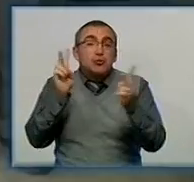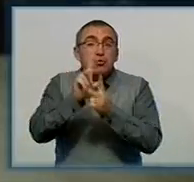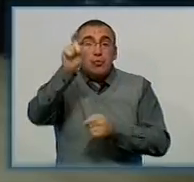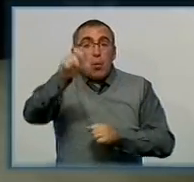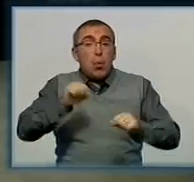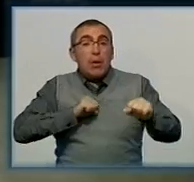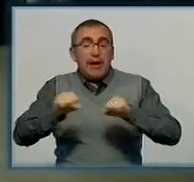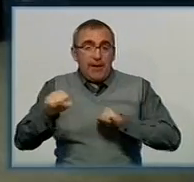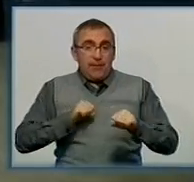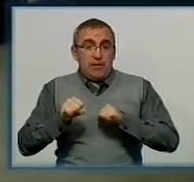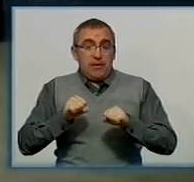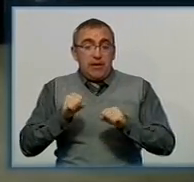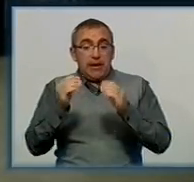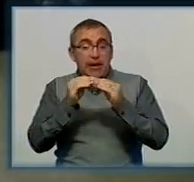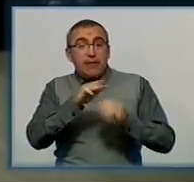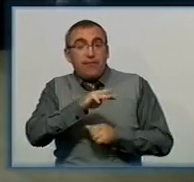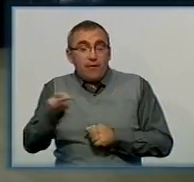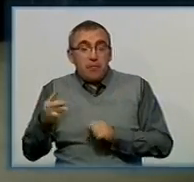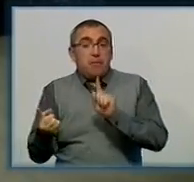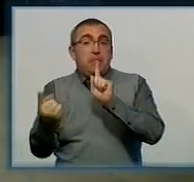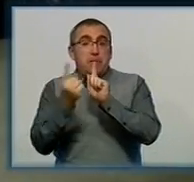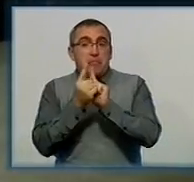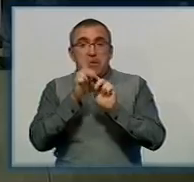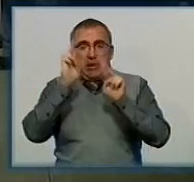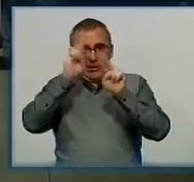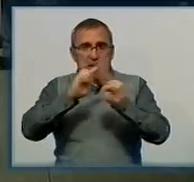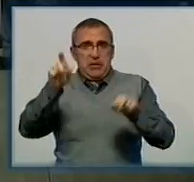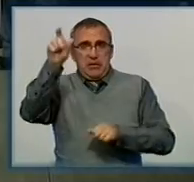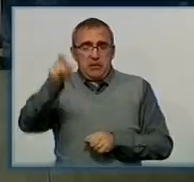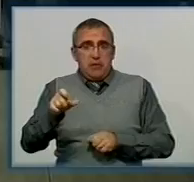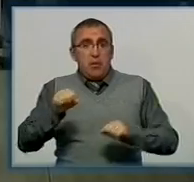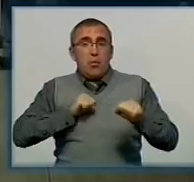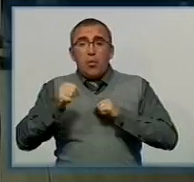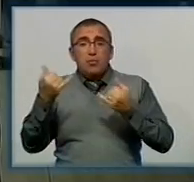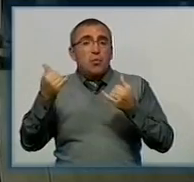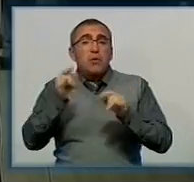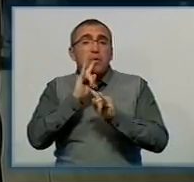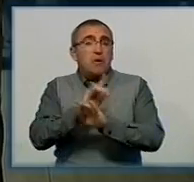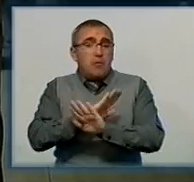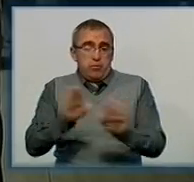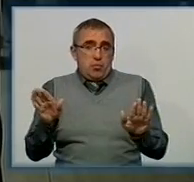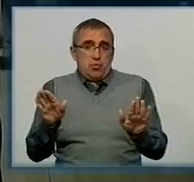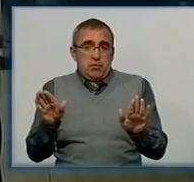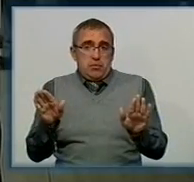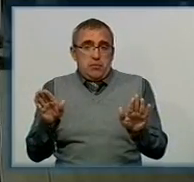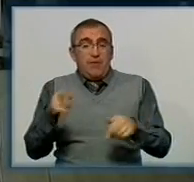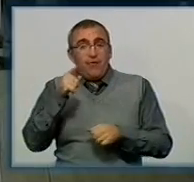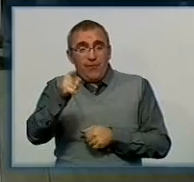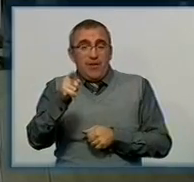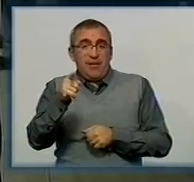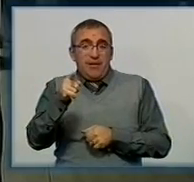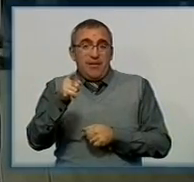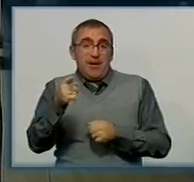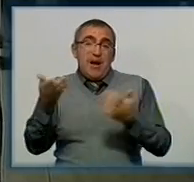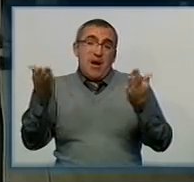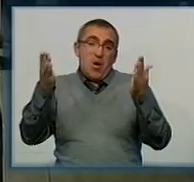керівництвом. За 10 хвилин до нас підходить невідомий. Руководства сьогодні не буде. Ви просто даних